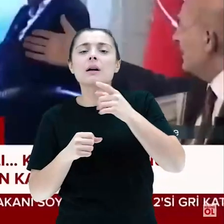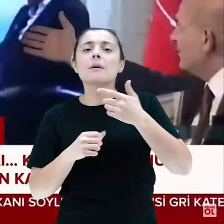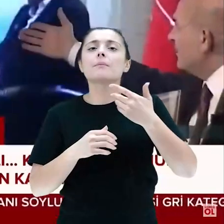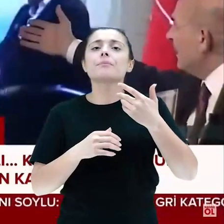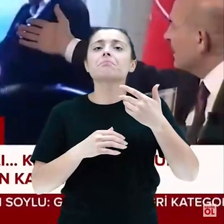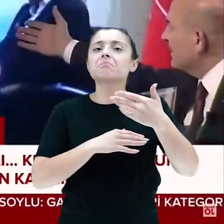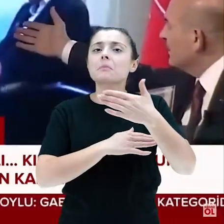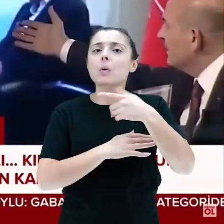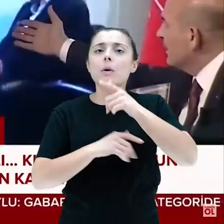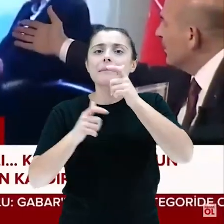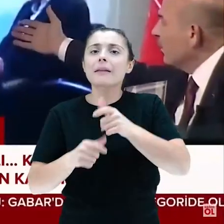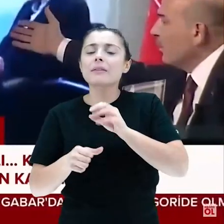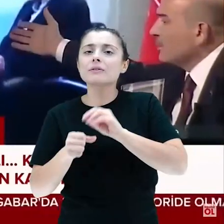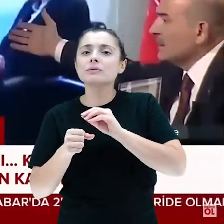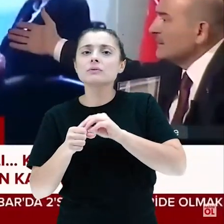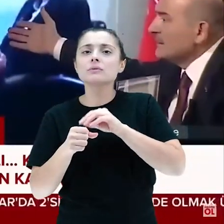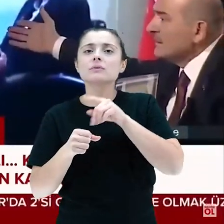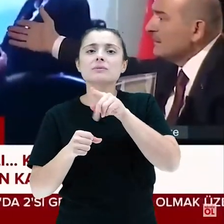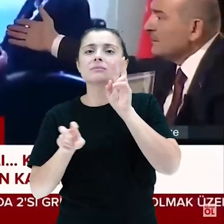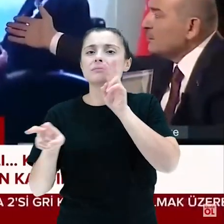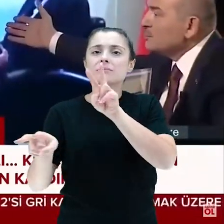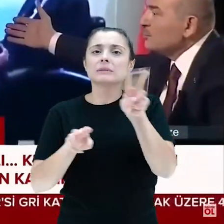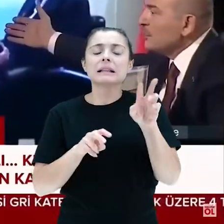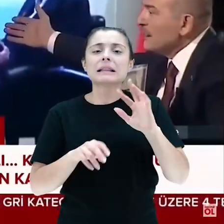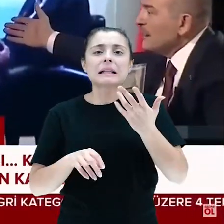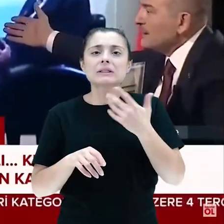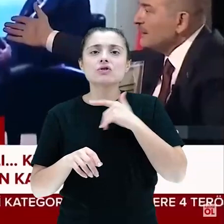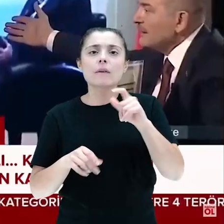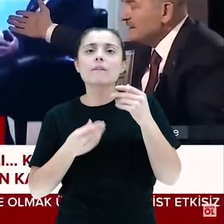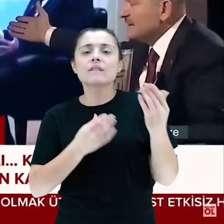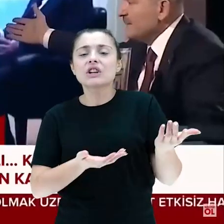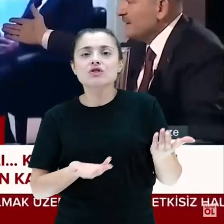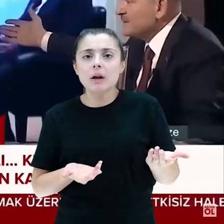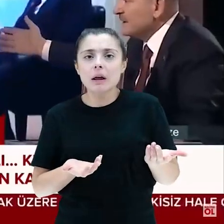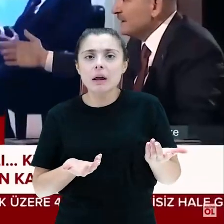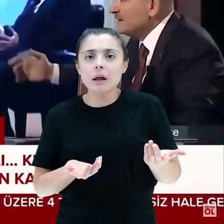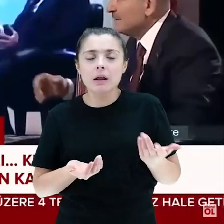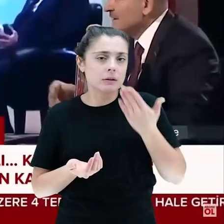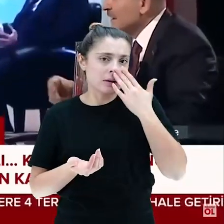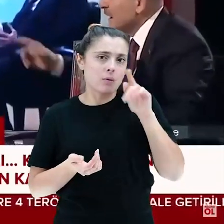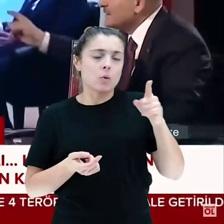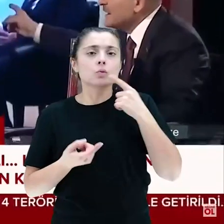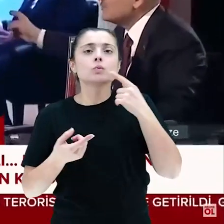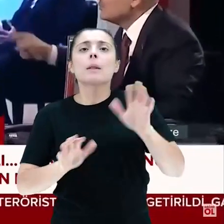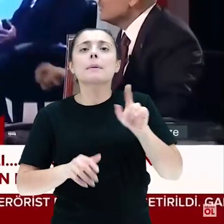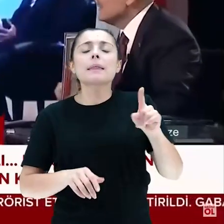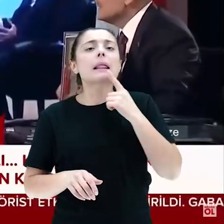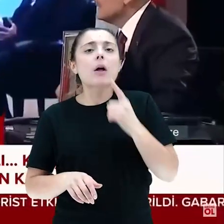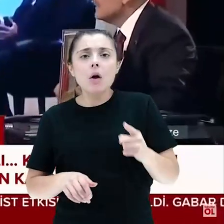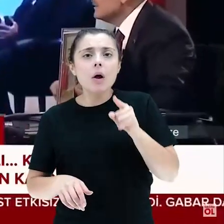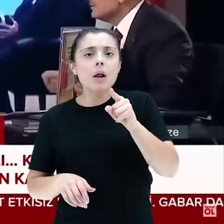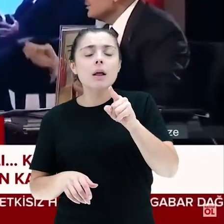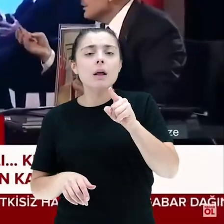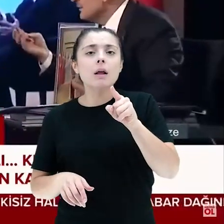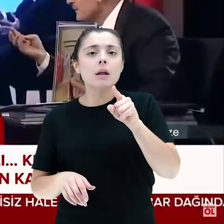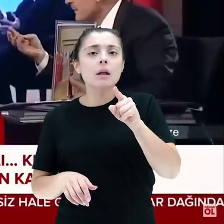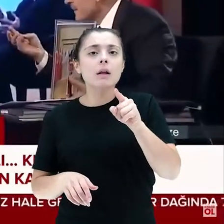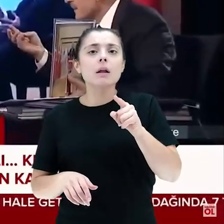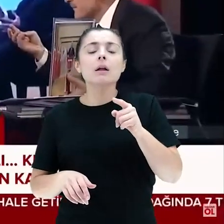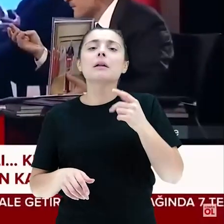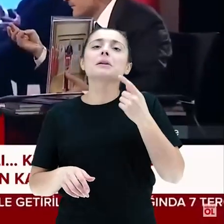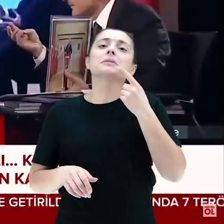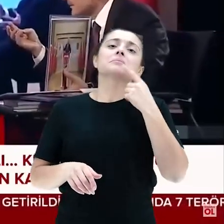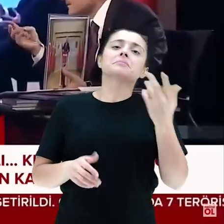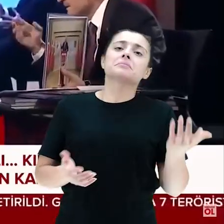Onu orada bir bayrağı, oradan yoksun görenler nasıl cevap verecekler? Hayır, sadece onu söylemedi. Diyor